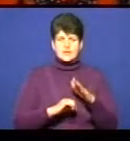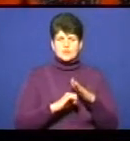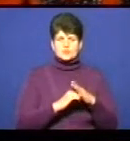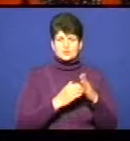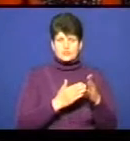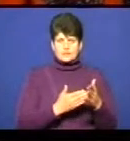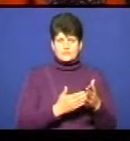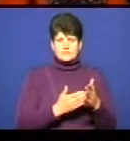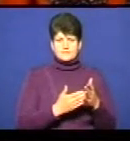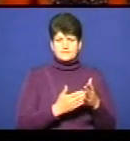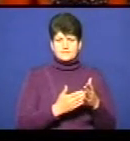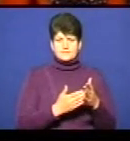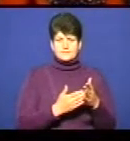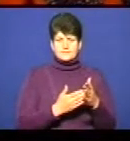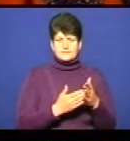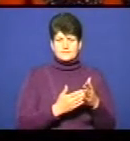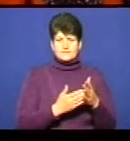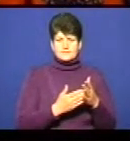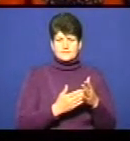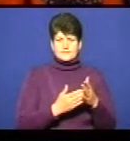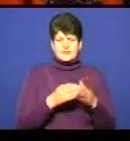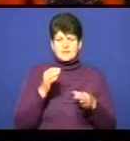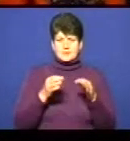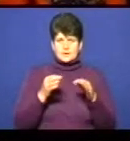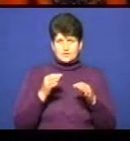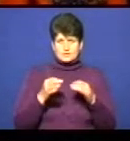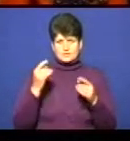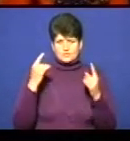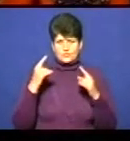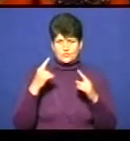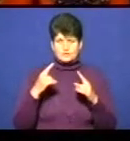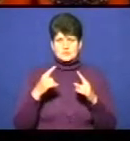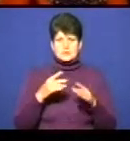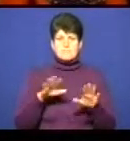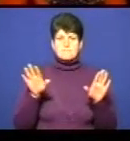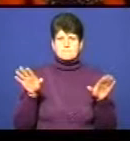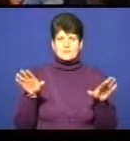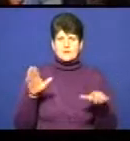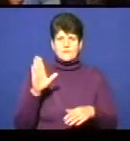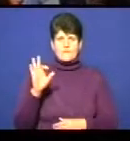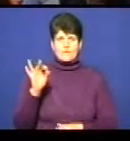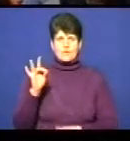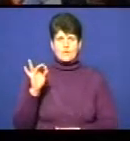природній джерелотворчості, було на основі птаха ворони».